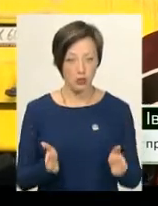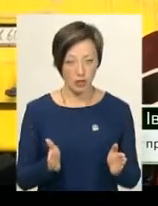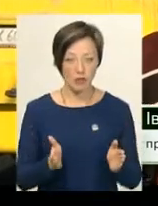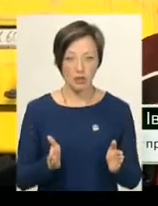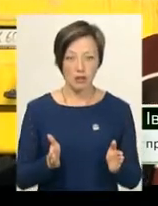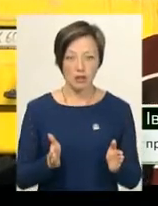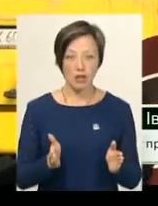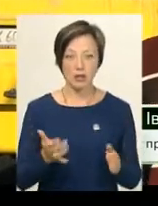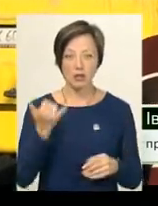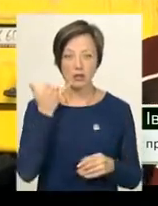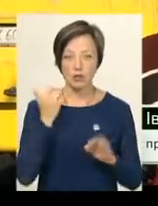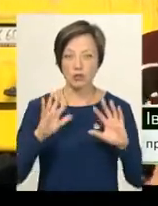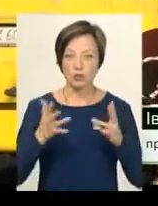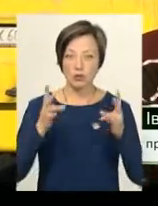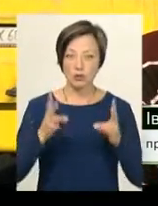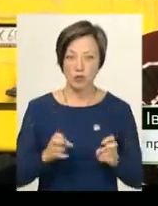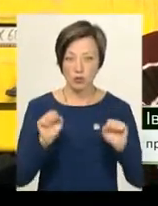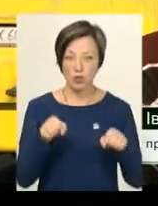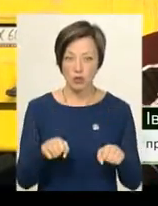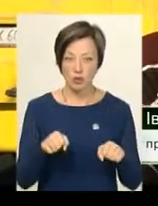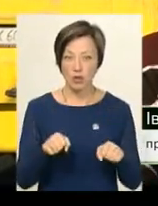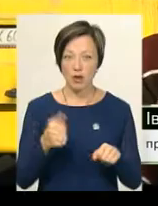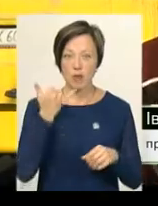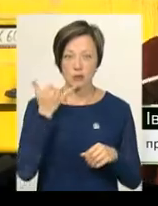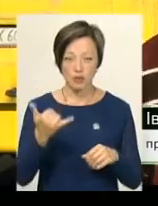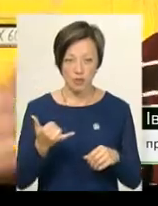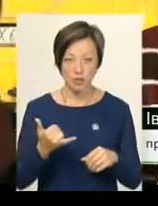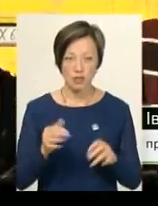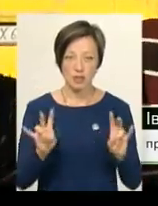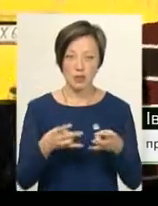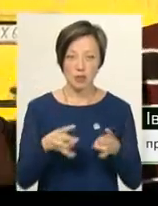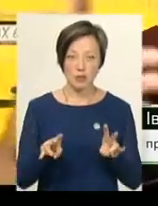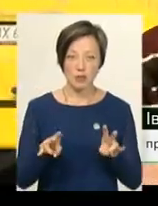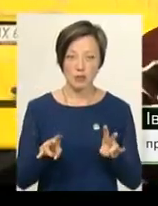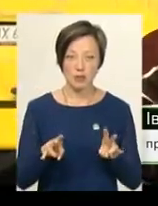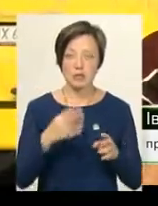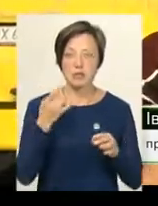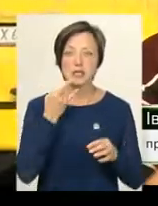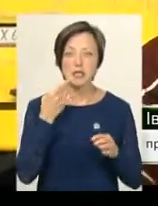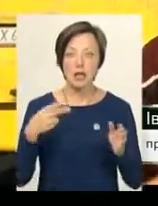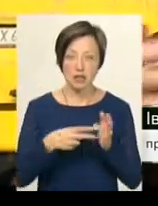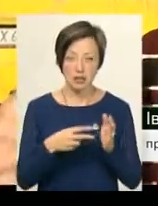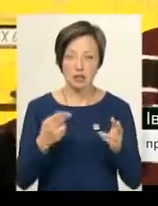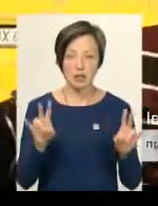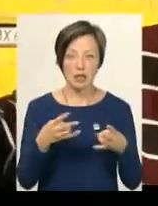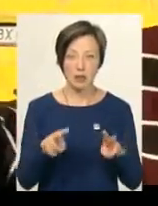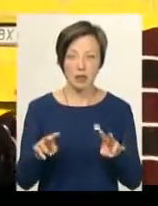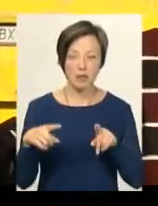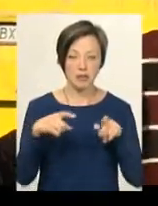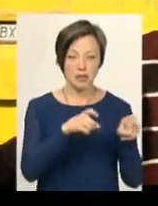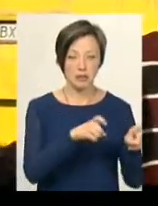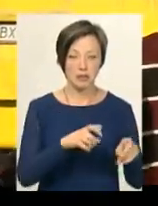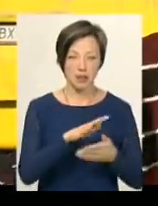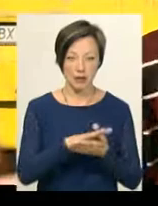то подоживте, телефон, якщо щось случиться, можна щось буде позвонити. Не треба буде і зародити, і зародити, не треба буде